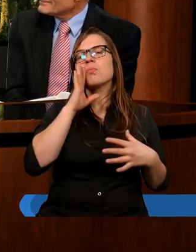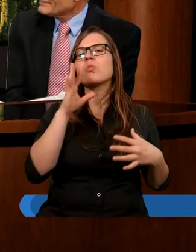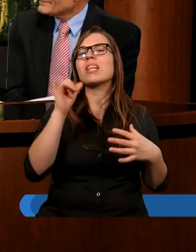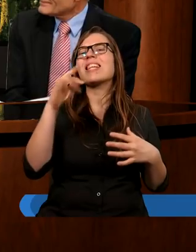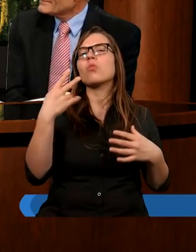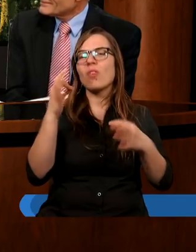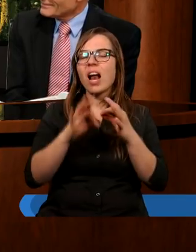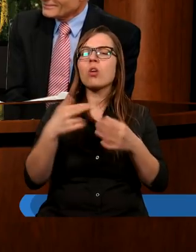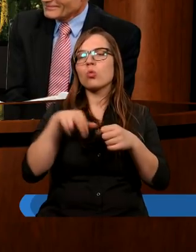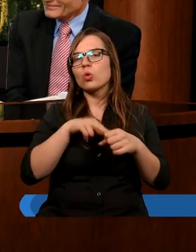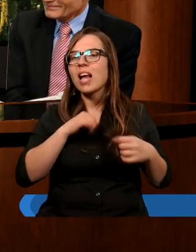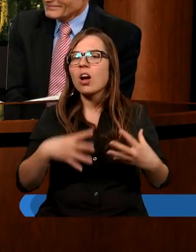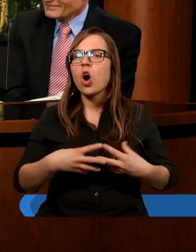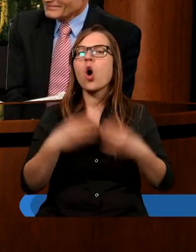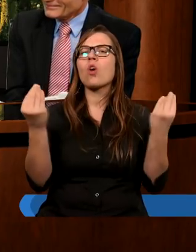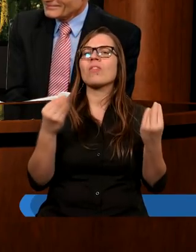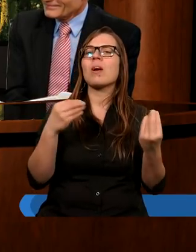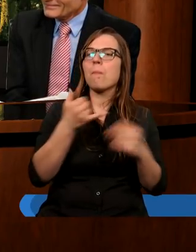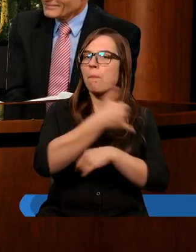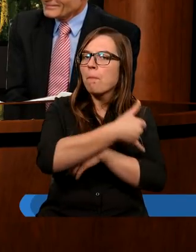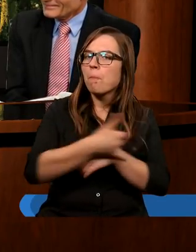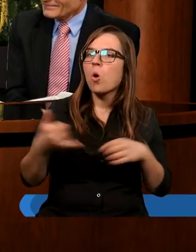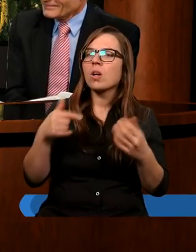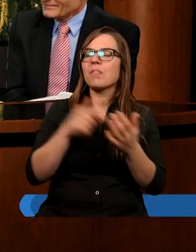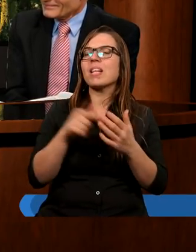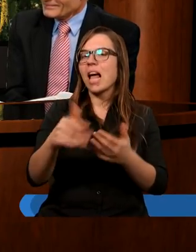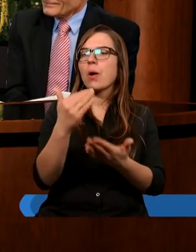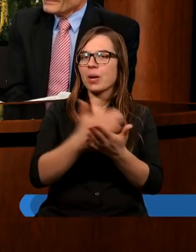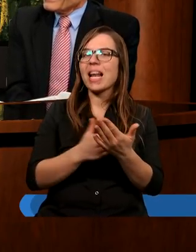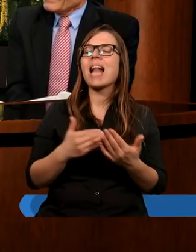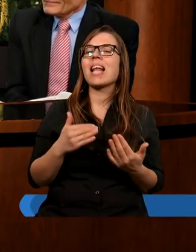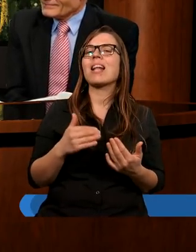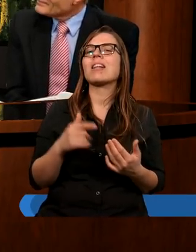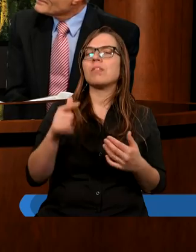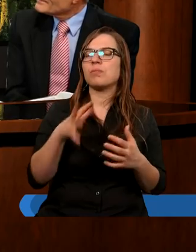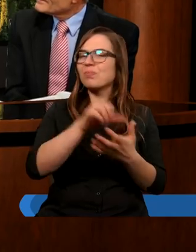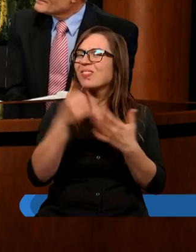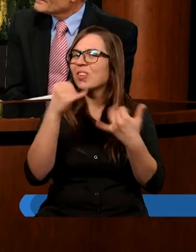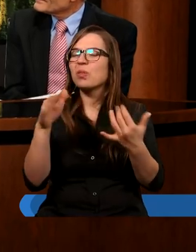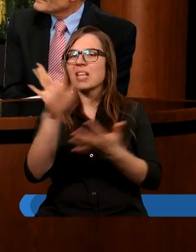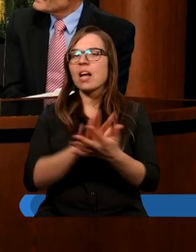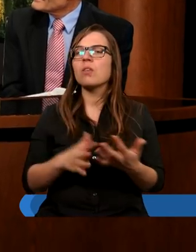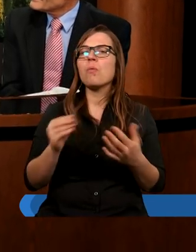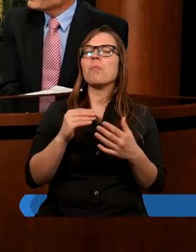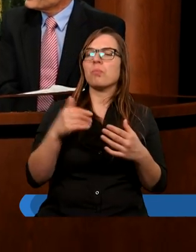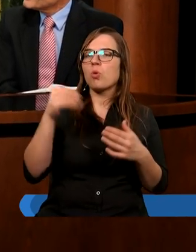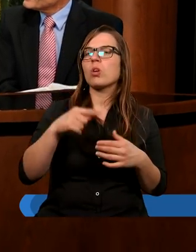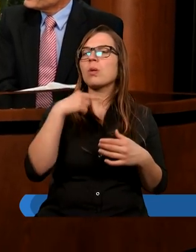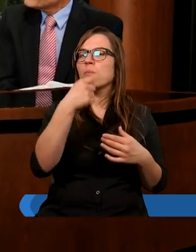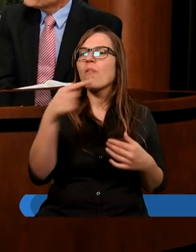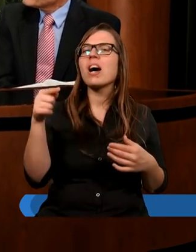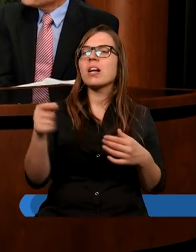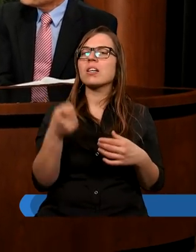dualizm, który się rozwijał, podkreślał tą właśnie zasadę. Tu sięgając do wielu tekstów Pisma Świętego, bo wywołałeś